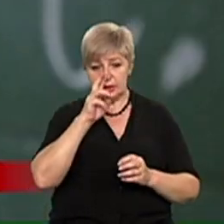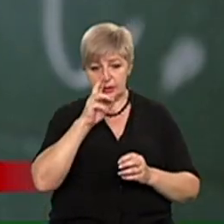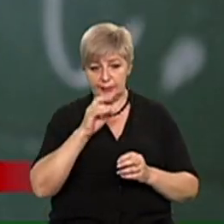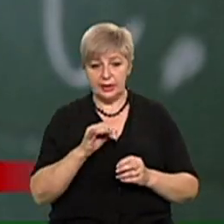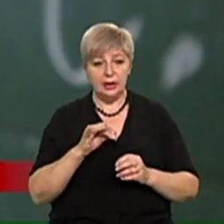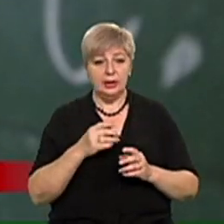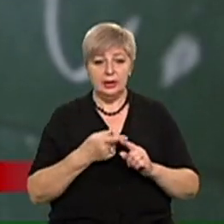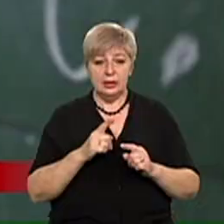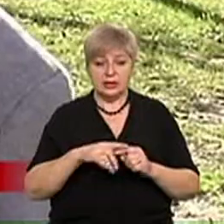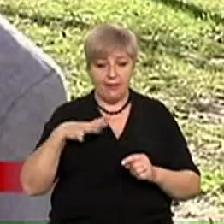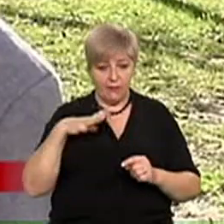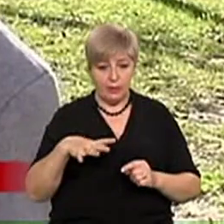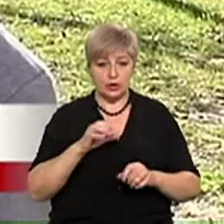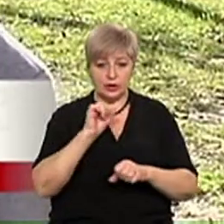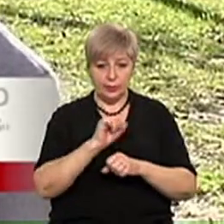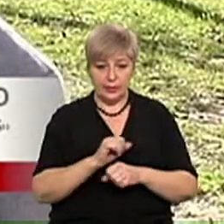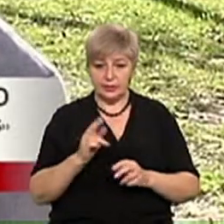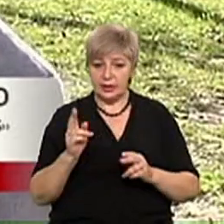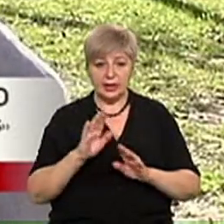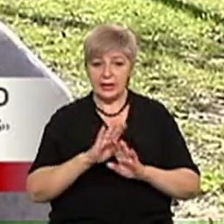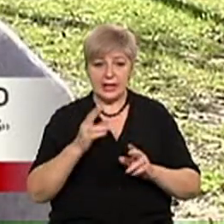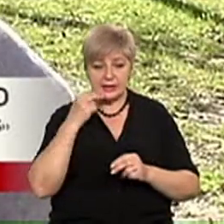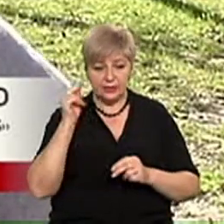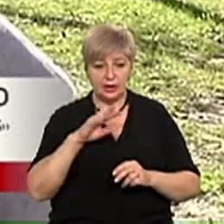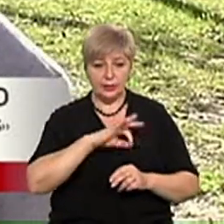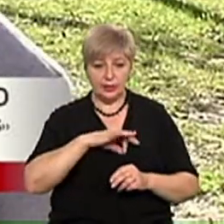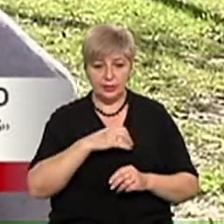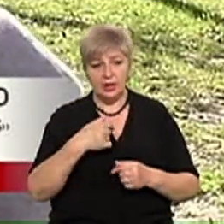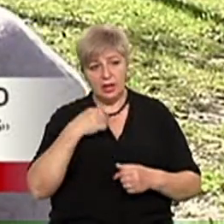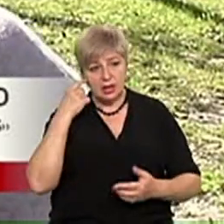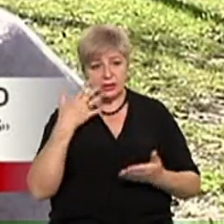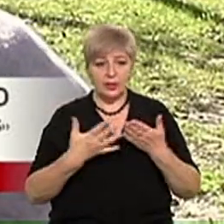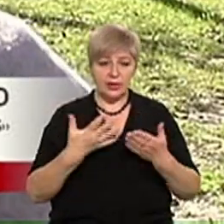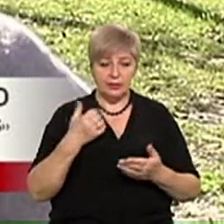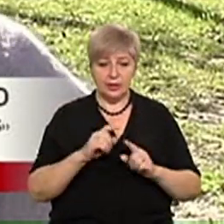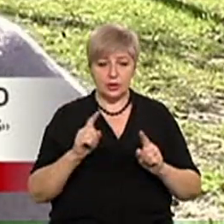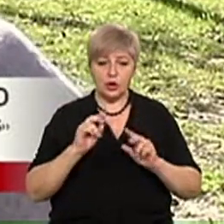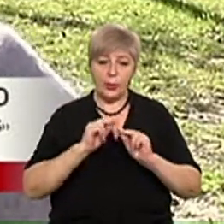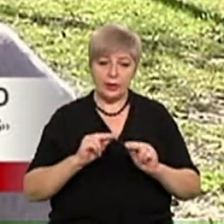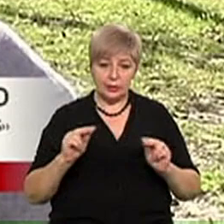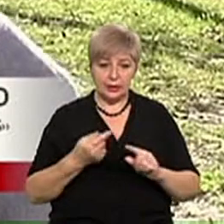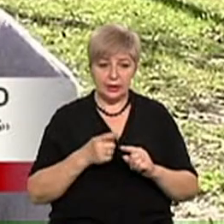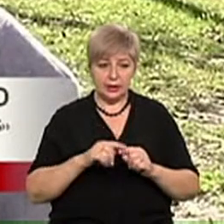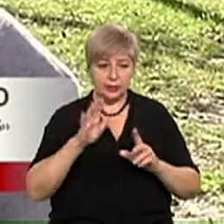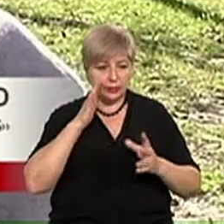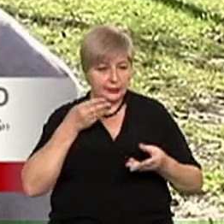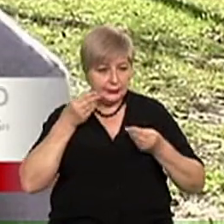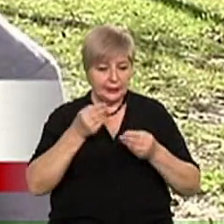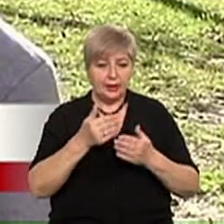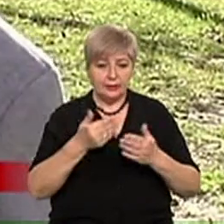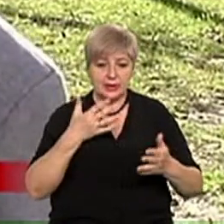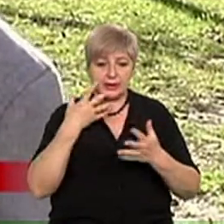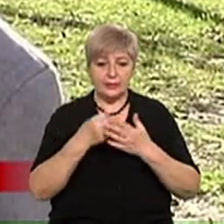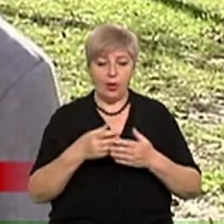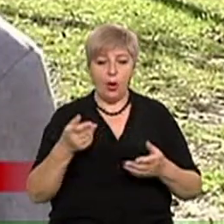не з вини працівника. Я дуже сподіваюся, що педагоги, які будуть зазнавати такого тиску від свого